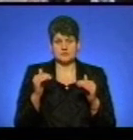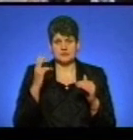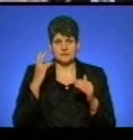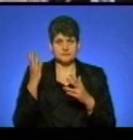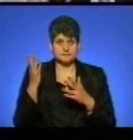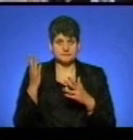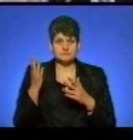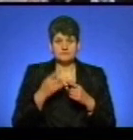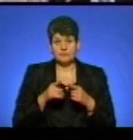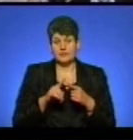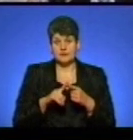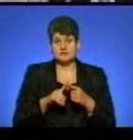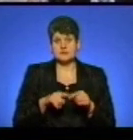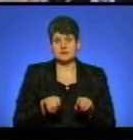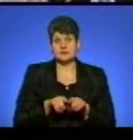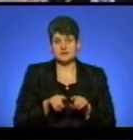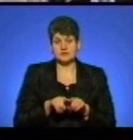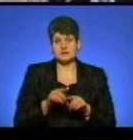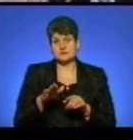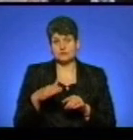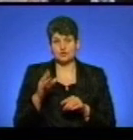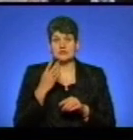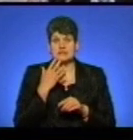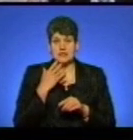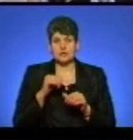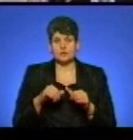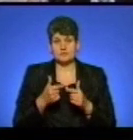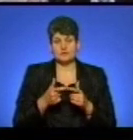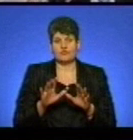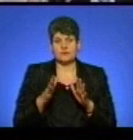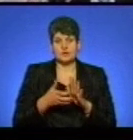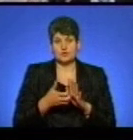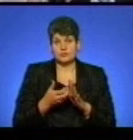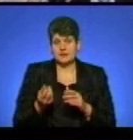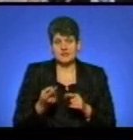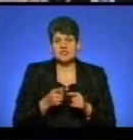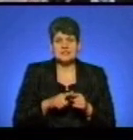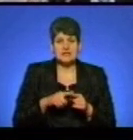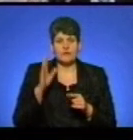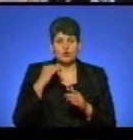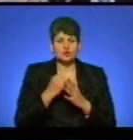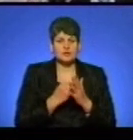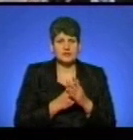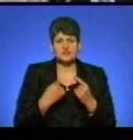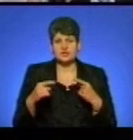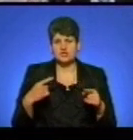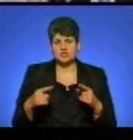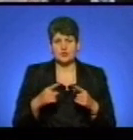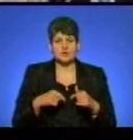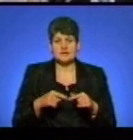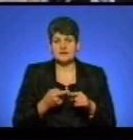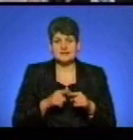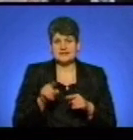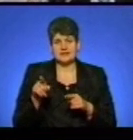санкції з боку тої ж Національної комісії. Випадку недоплати. А чи це водоканал, чи це якась інша організація, це якби їх